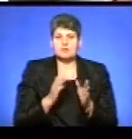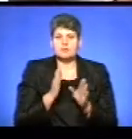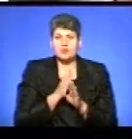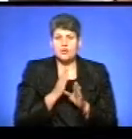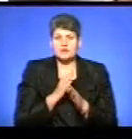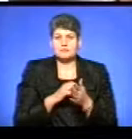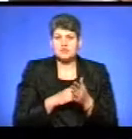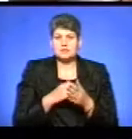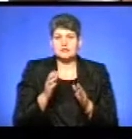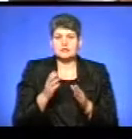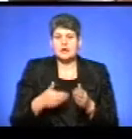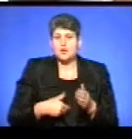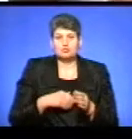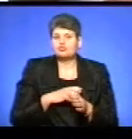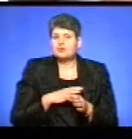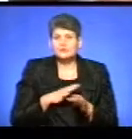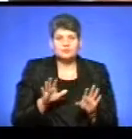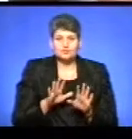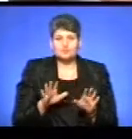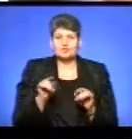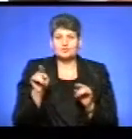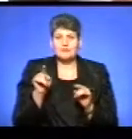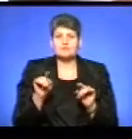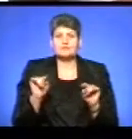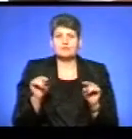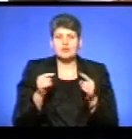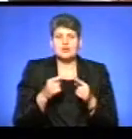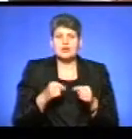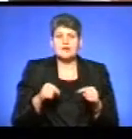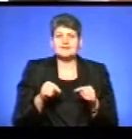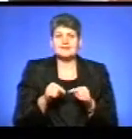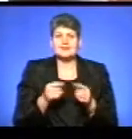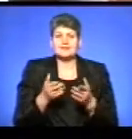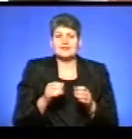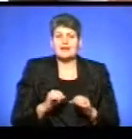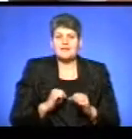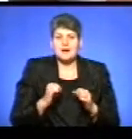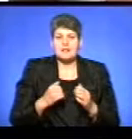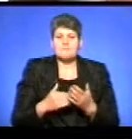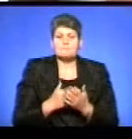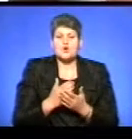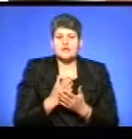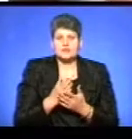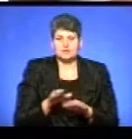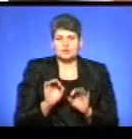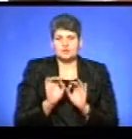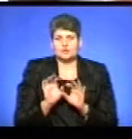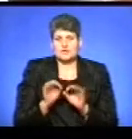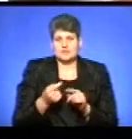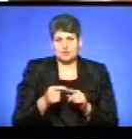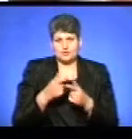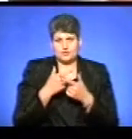причин для голоду не було. Тут створювалися організації, які намагалися політично донести цю